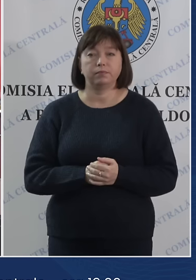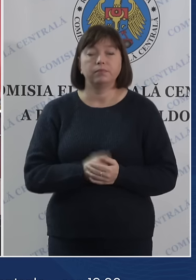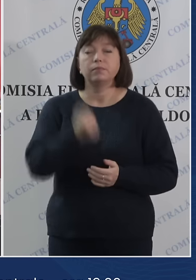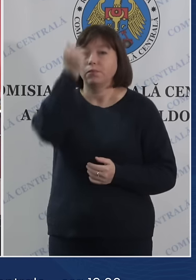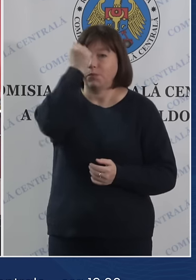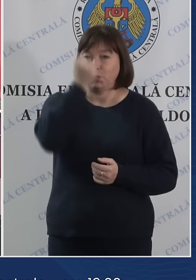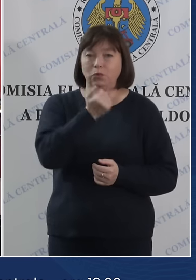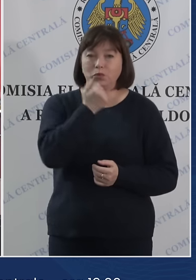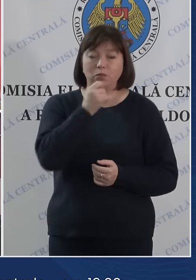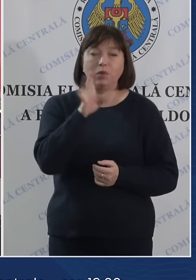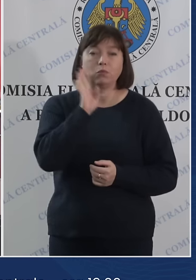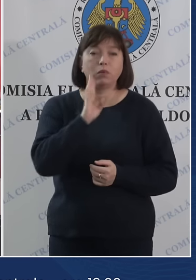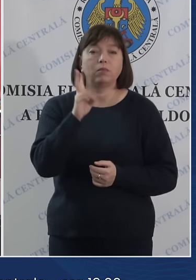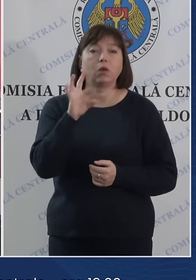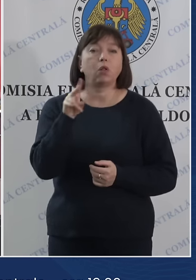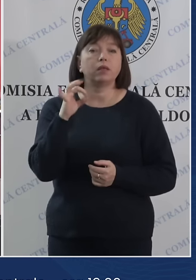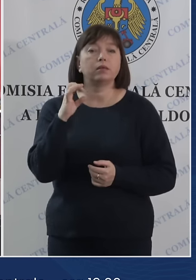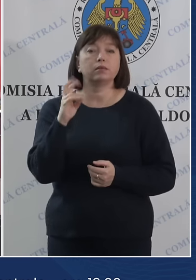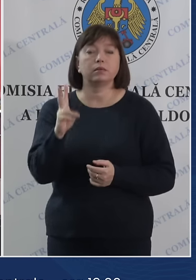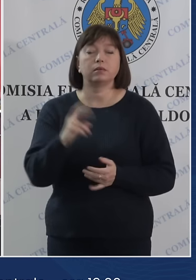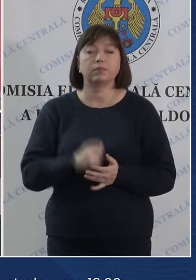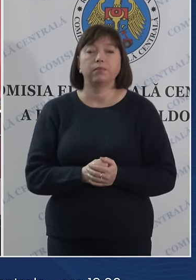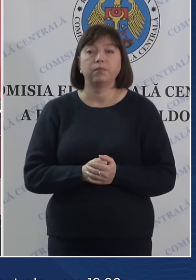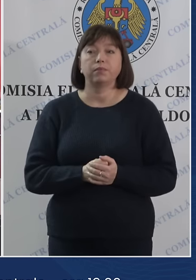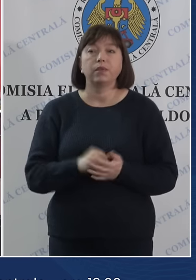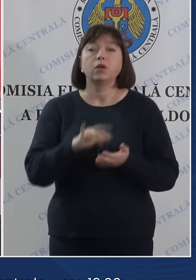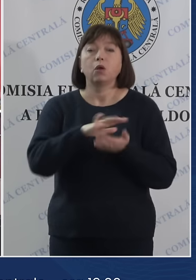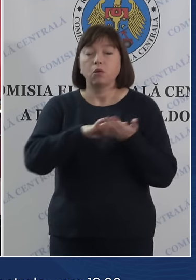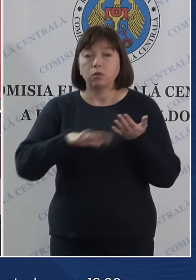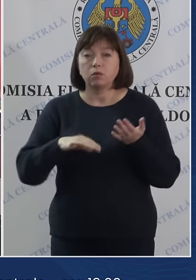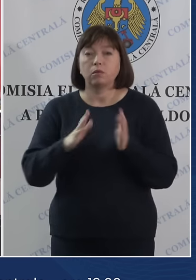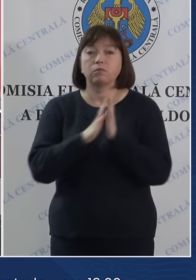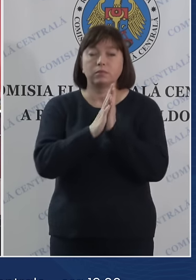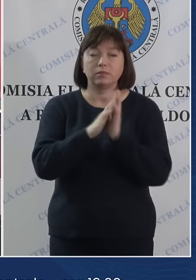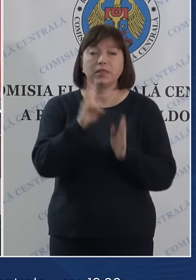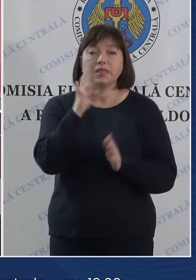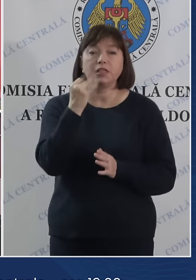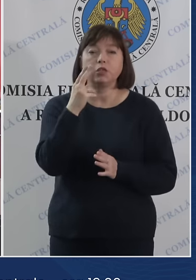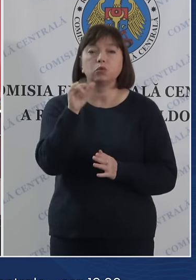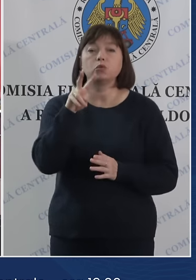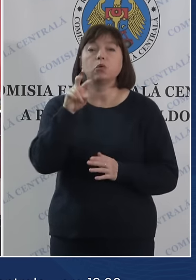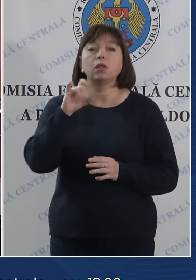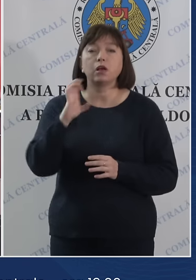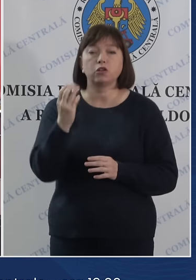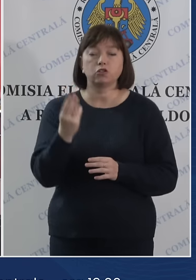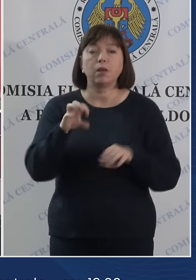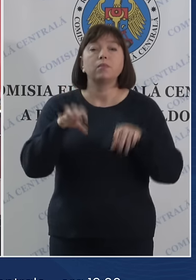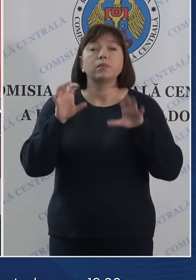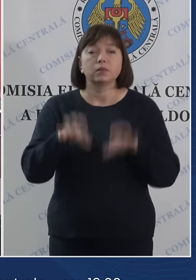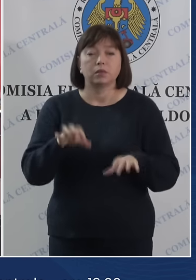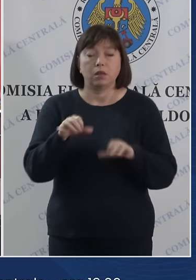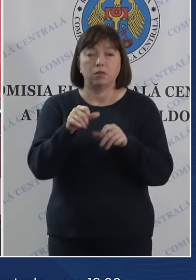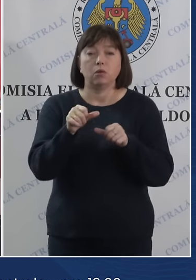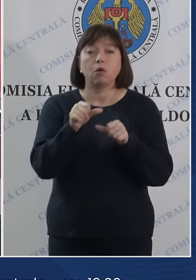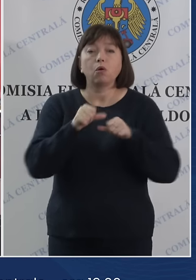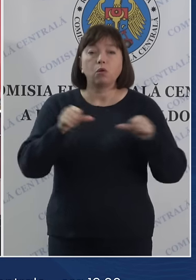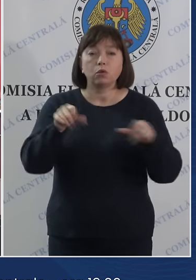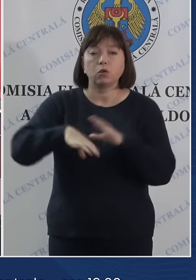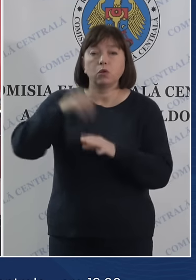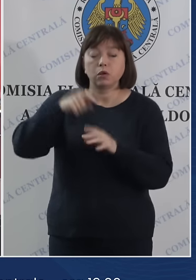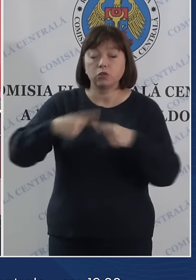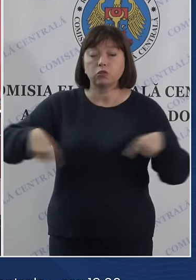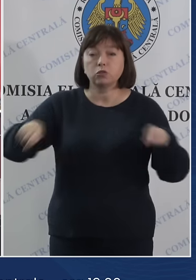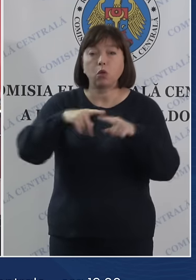Bună, doamna Colesnic. În continuare, o rog pe doamna Nițulaș, președinta Consiliului Electoral de Circumscripție